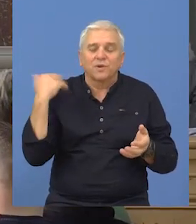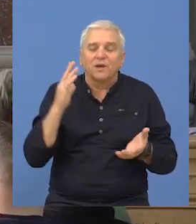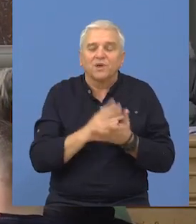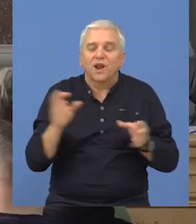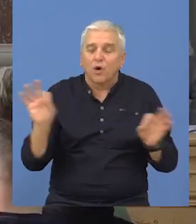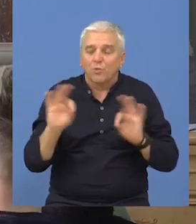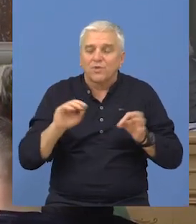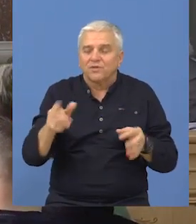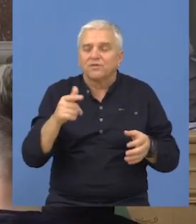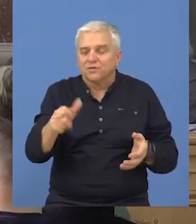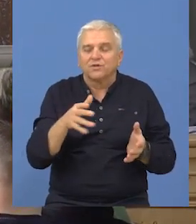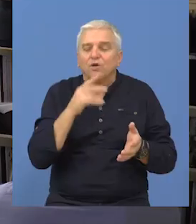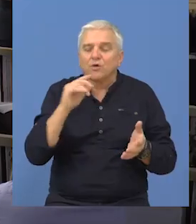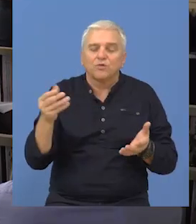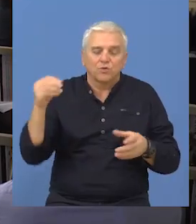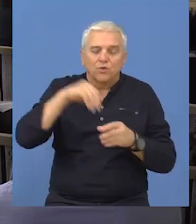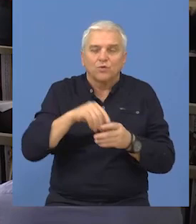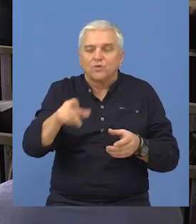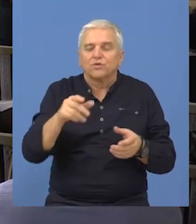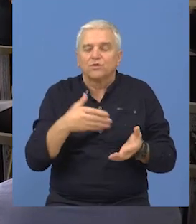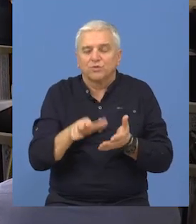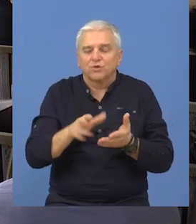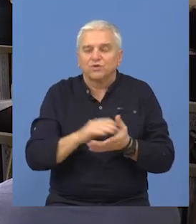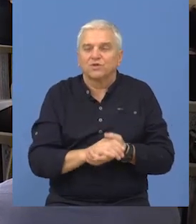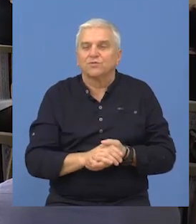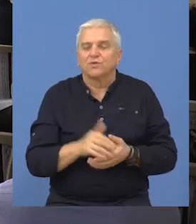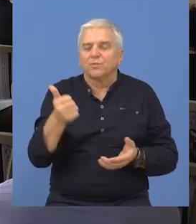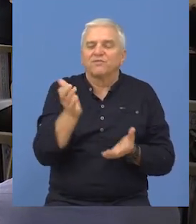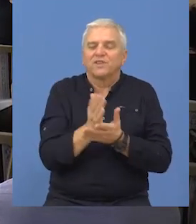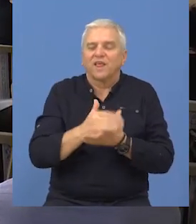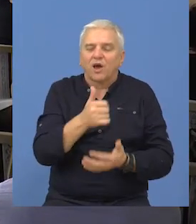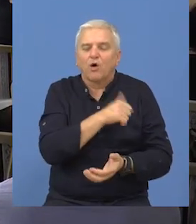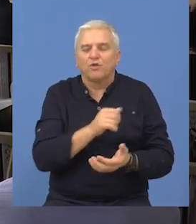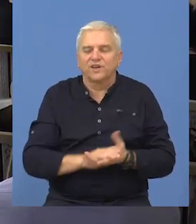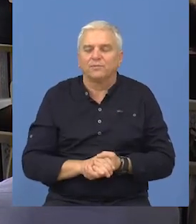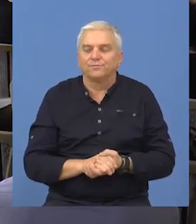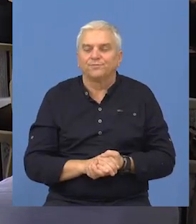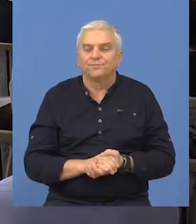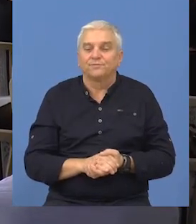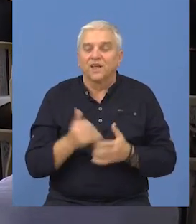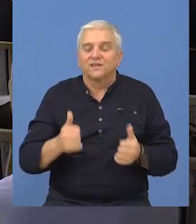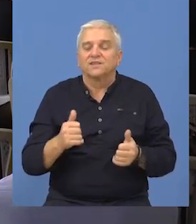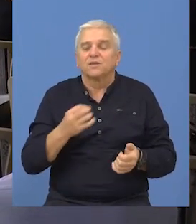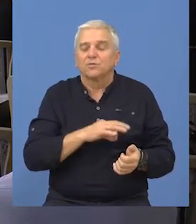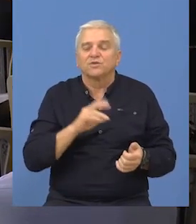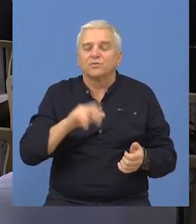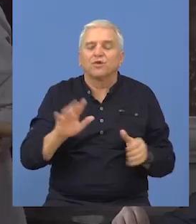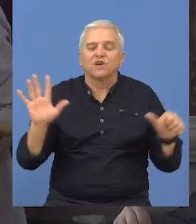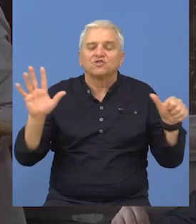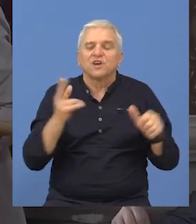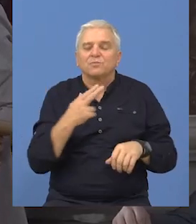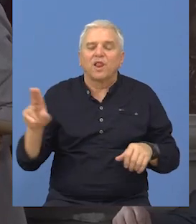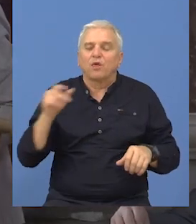bile preteđene osnovnom budjetom su oni koji su vodili to plan, potrošili u prvom delu godine. Tako da smo morali da